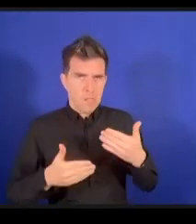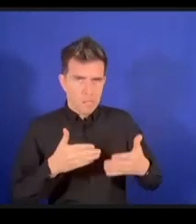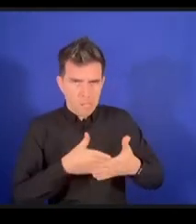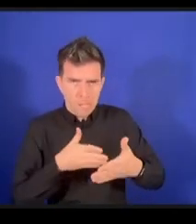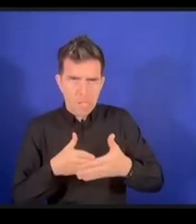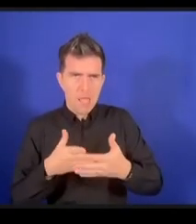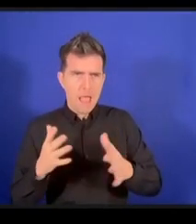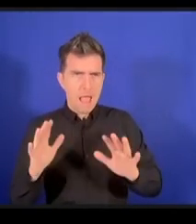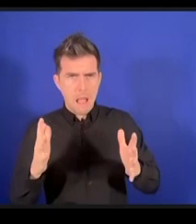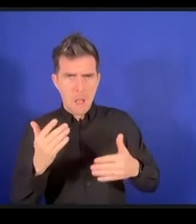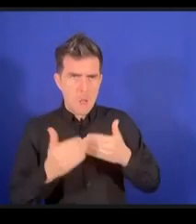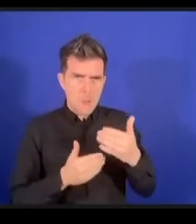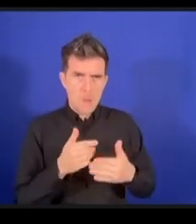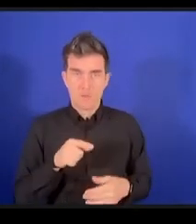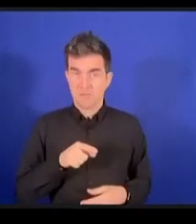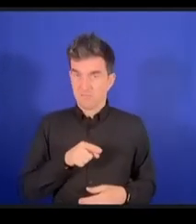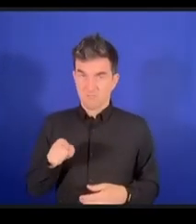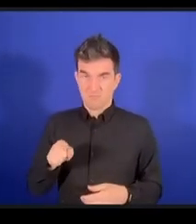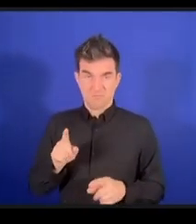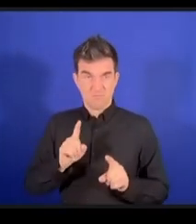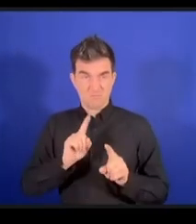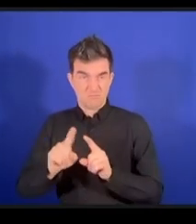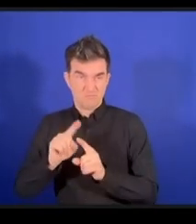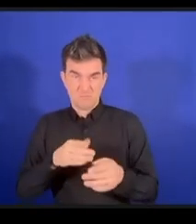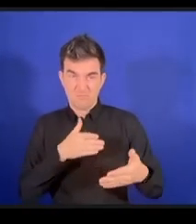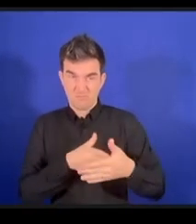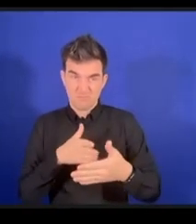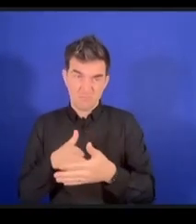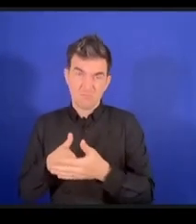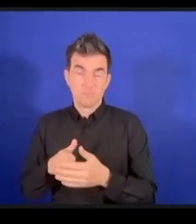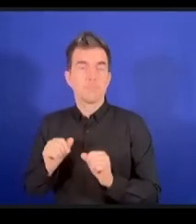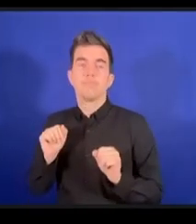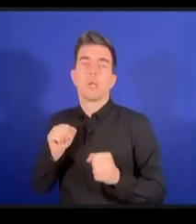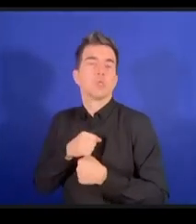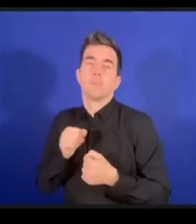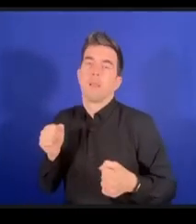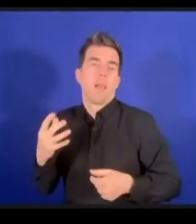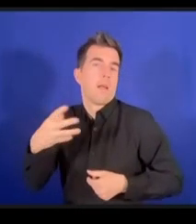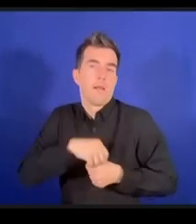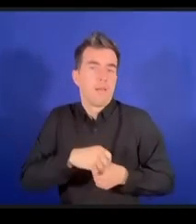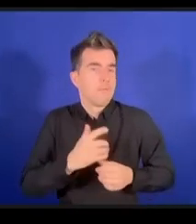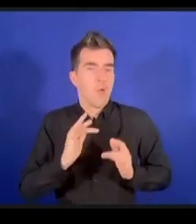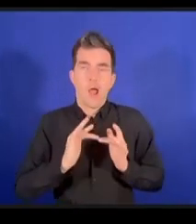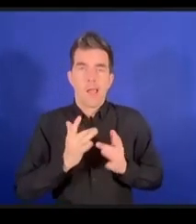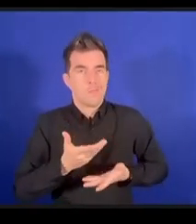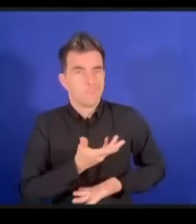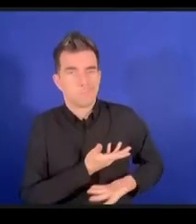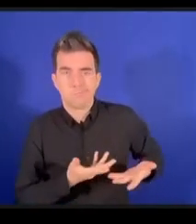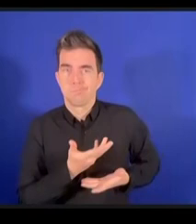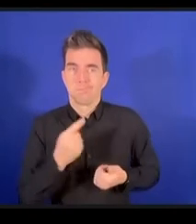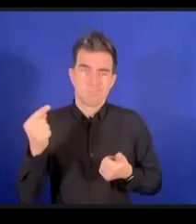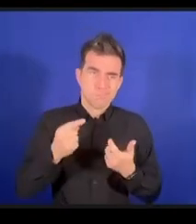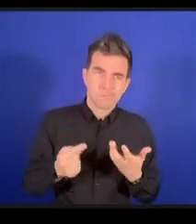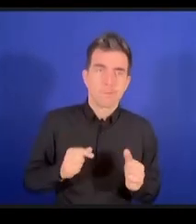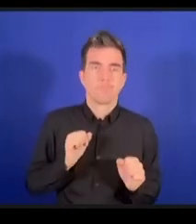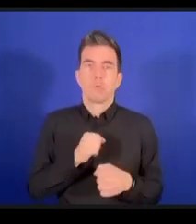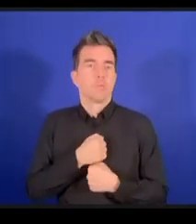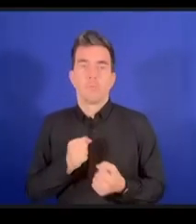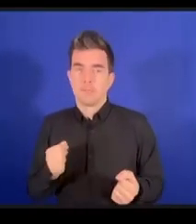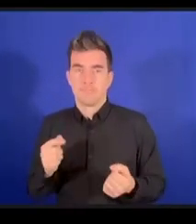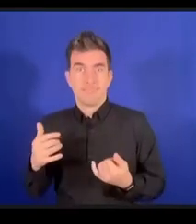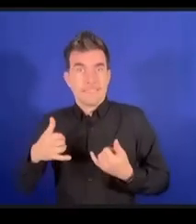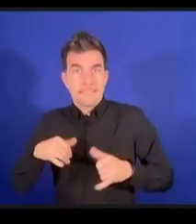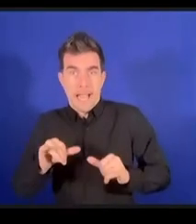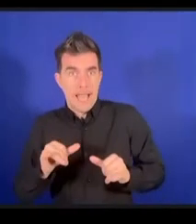ligne en conséquence de quoi ces personnes peuvent se voir empêchées de participer à l'accélération des